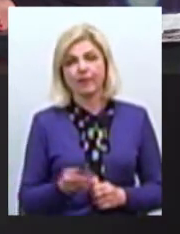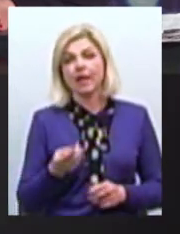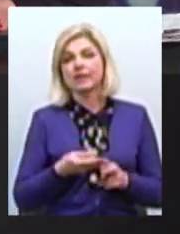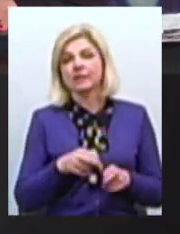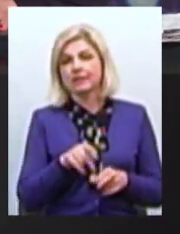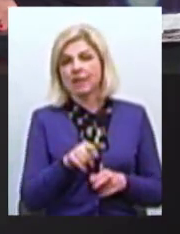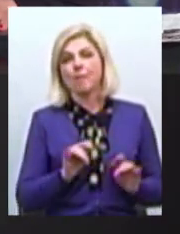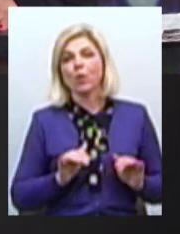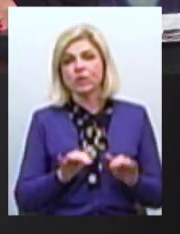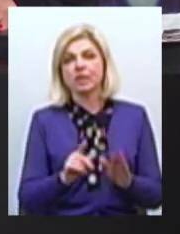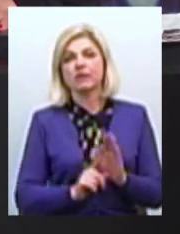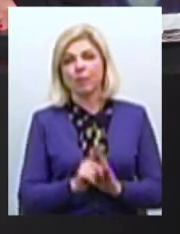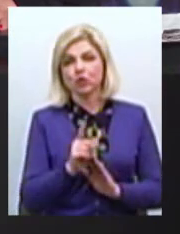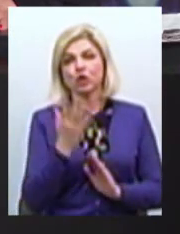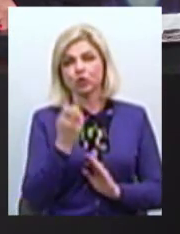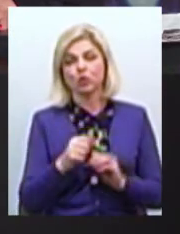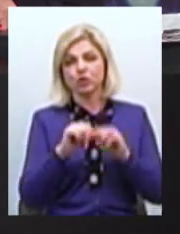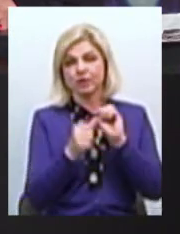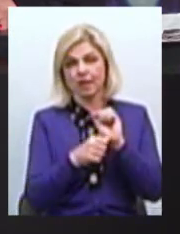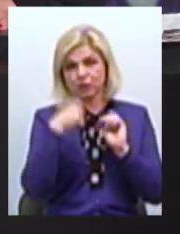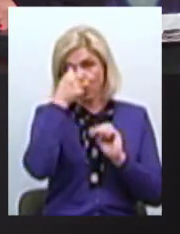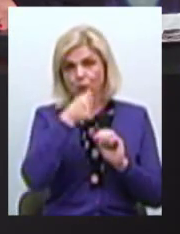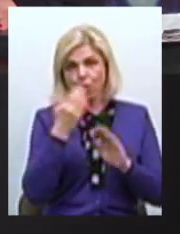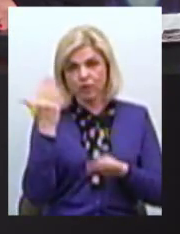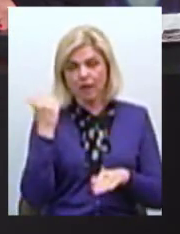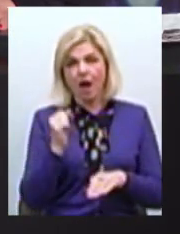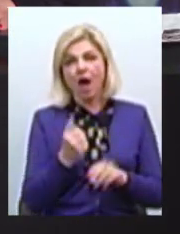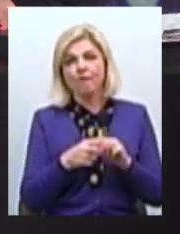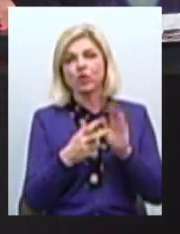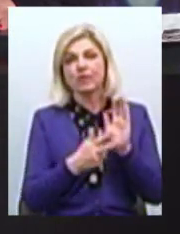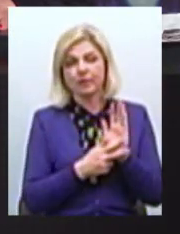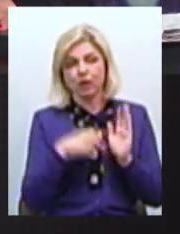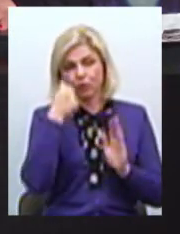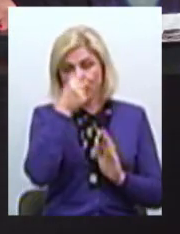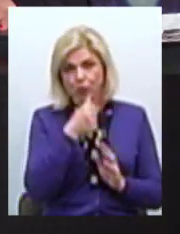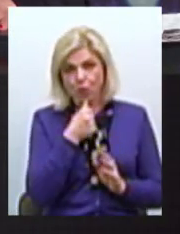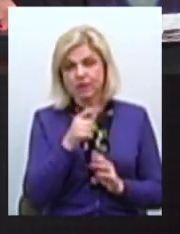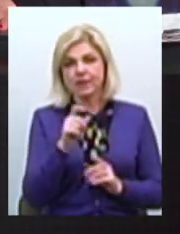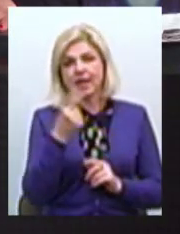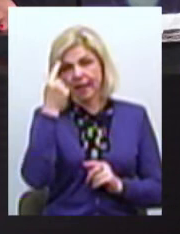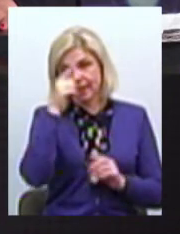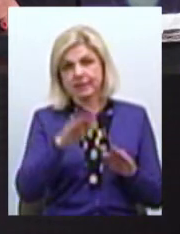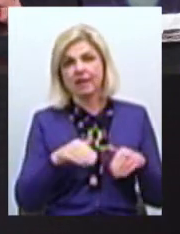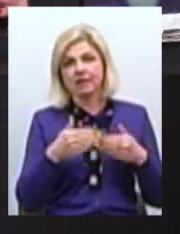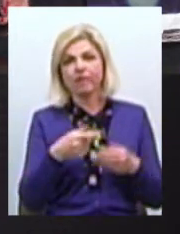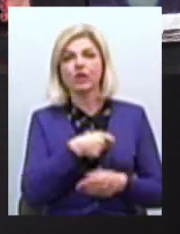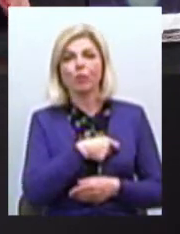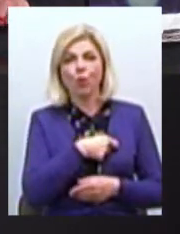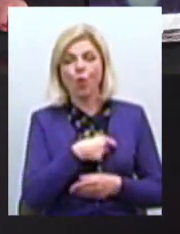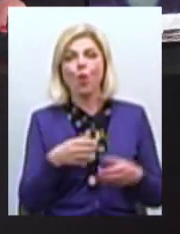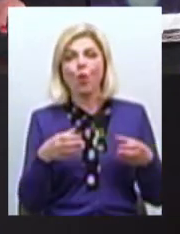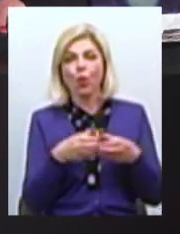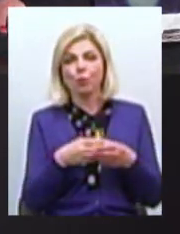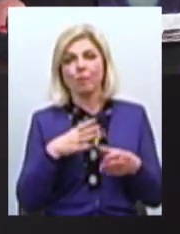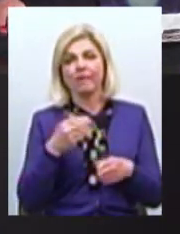процес розпочався ще в 2016 році Але саме в 2018 році за ініціативою депутатського корпусу